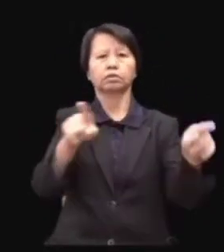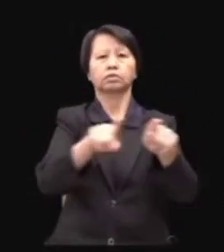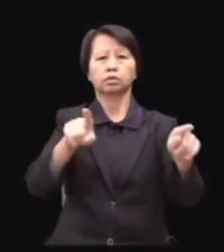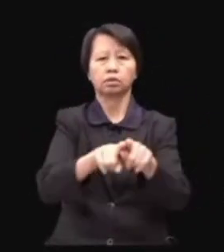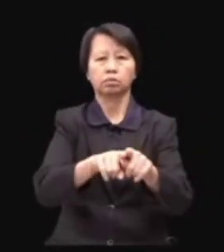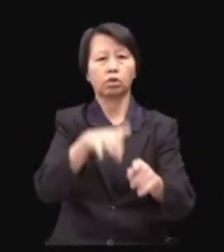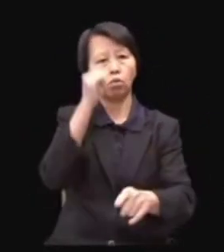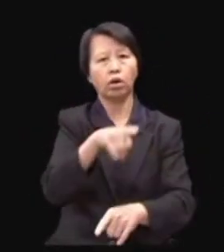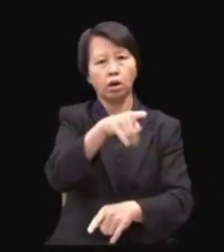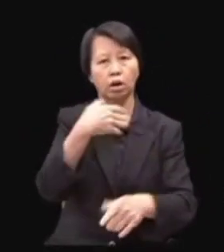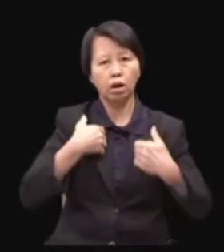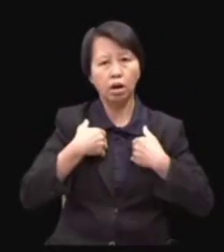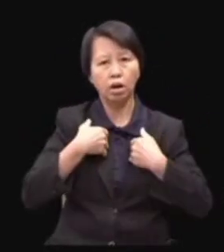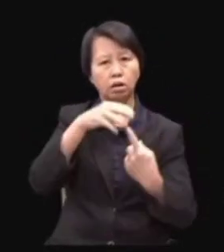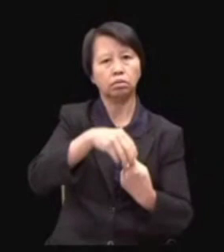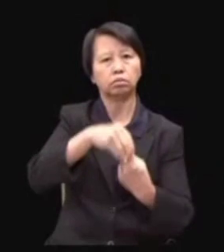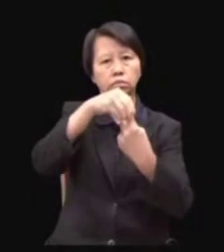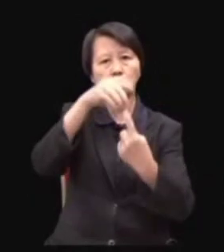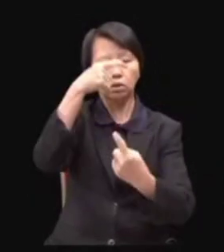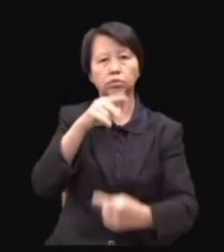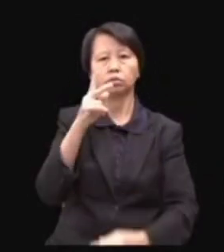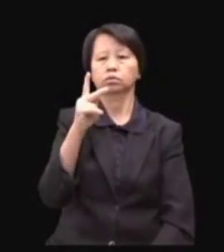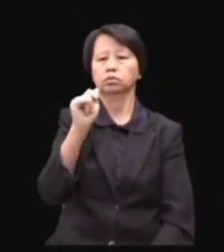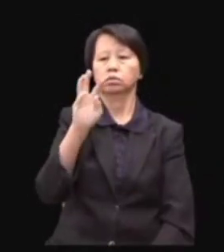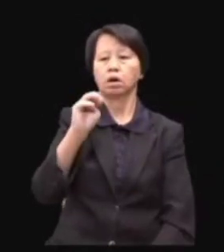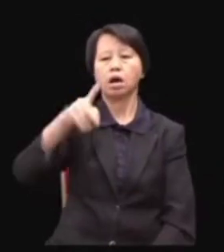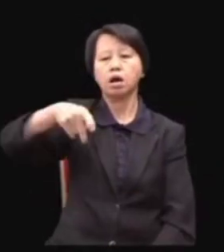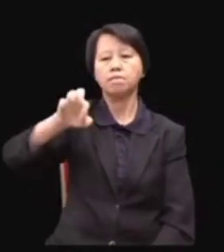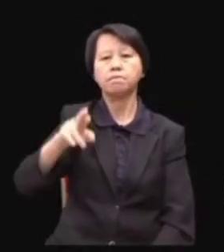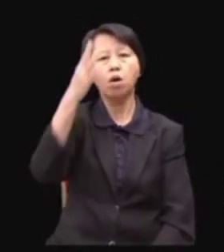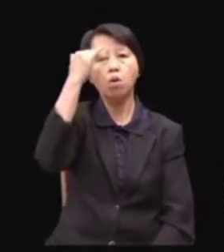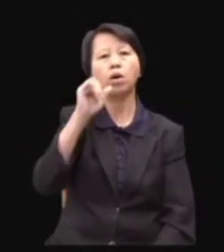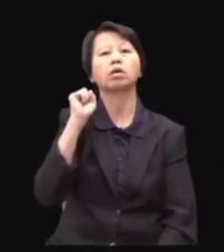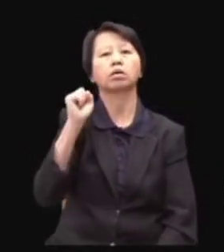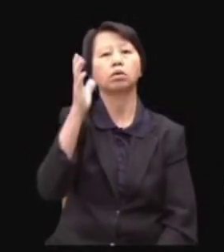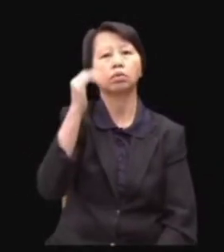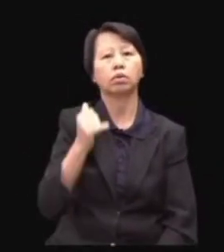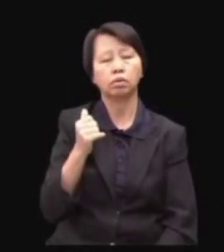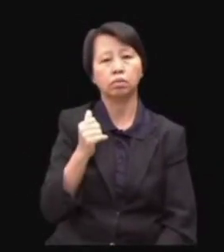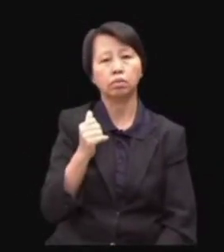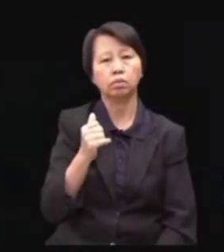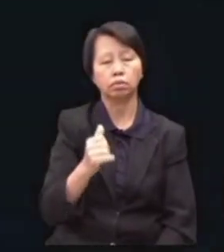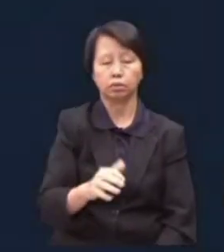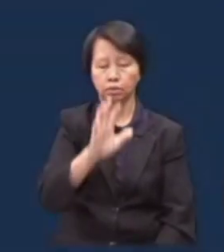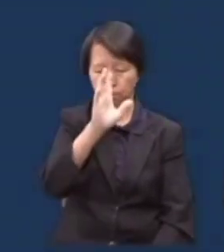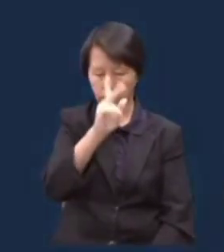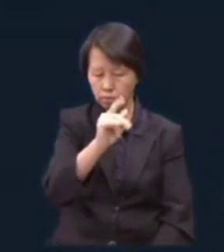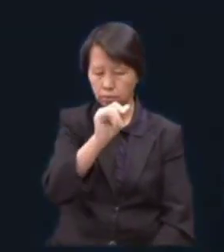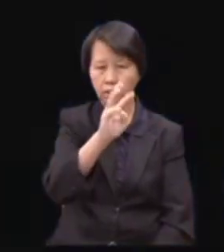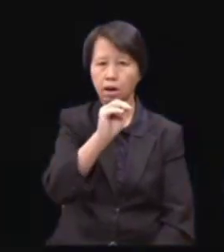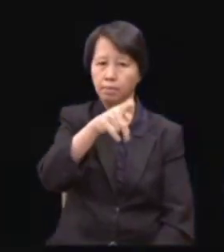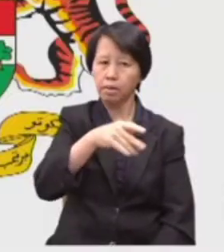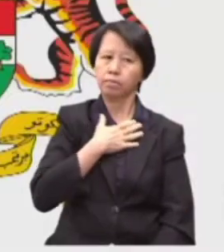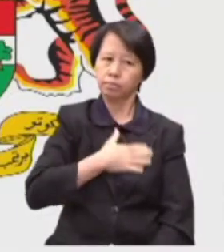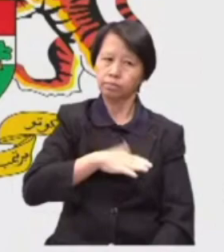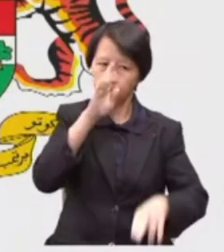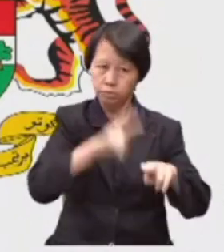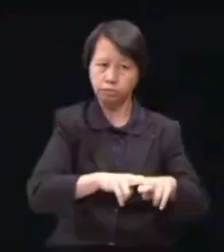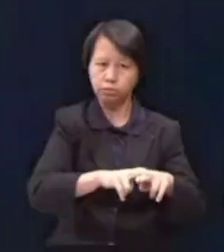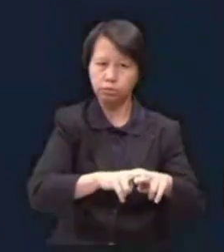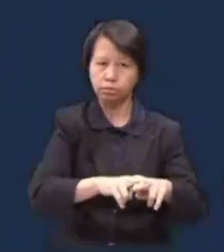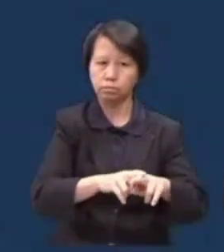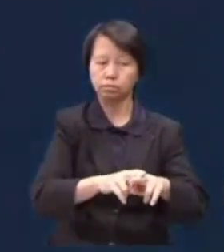same. Kenapa ada keistimewaan kepada Kampar ini, Datuk Speaker? Saya dah duduk. Okey, Kampar, please. Okey. Next,